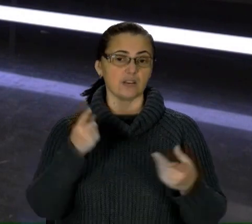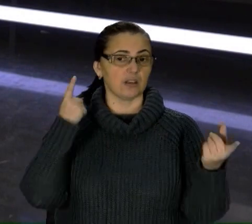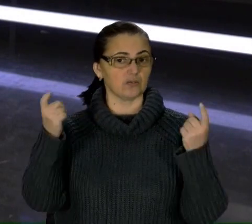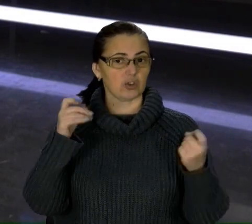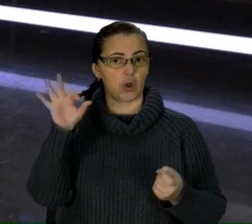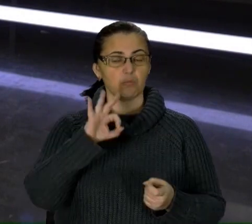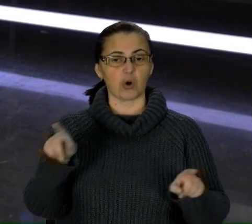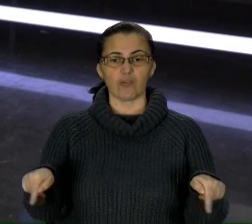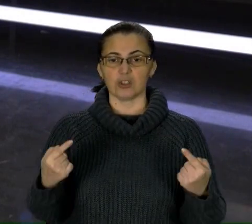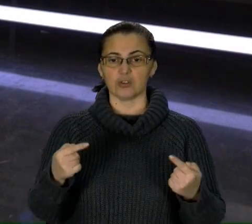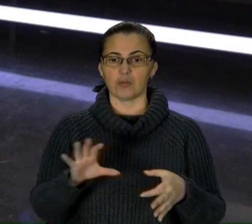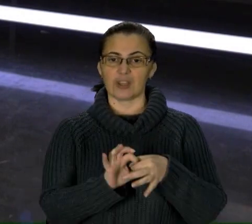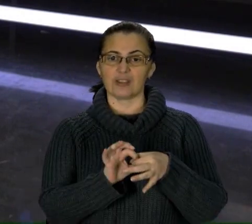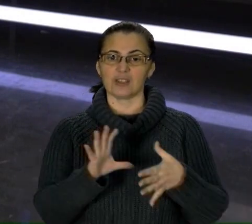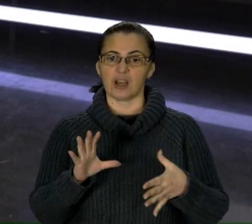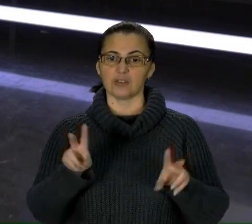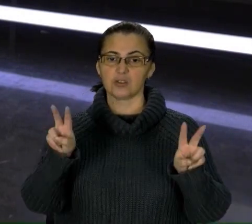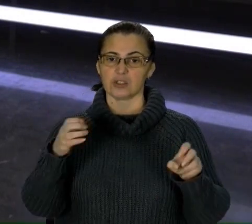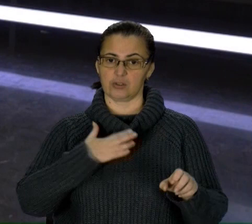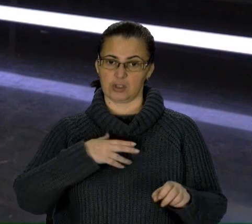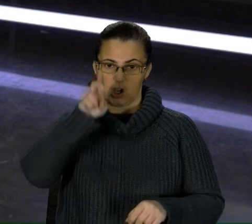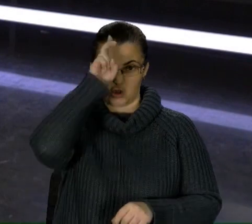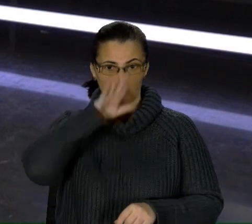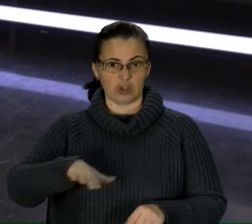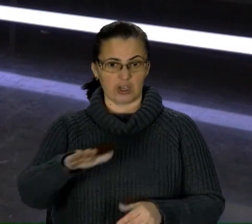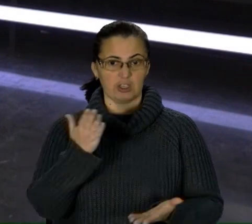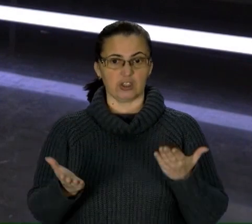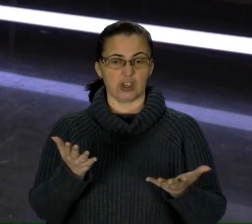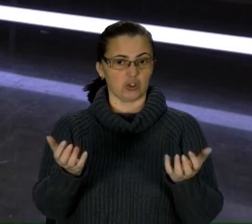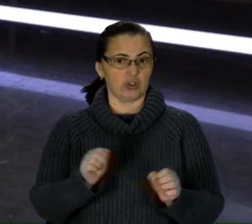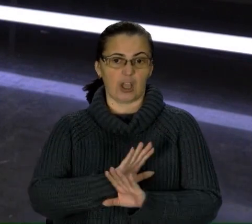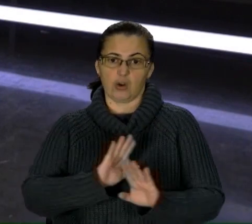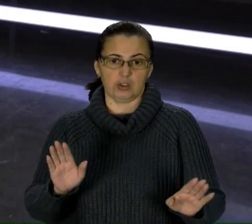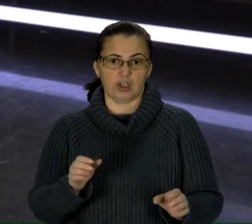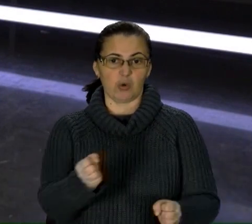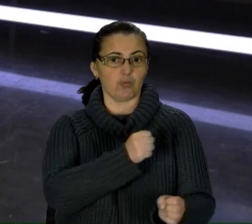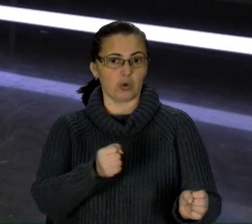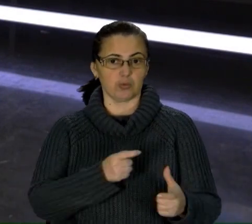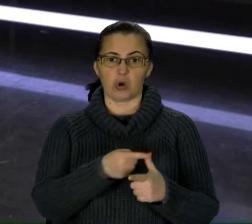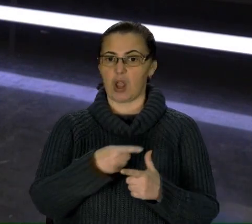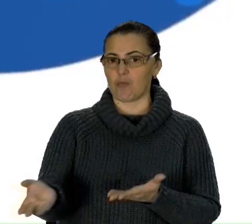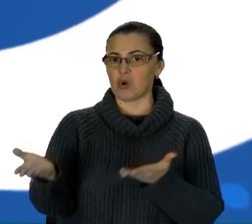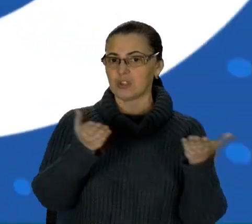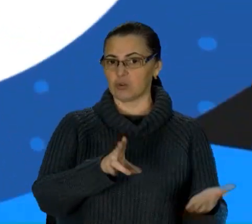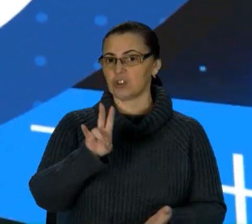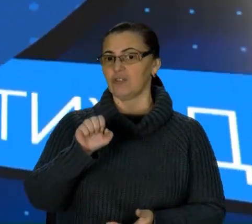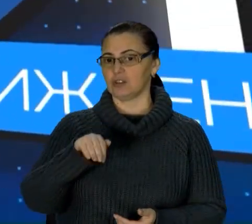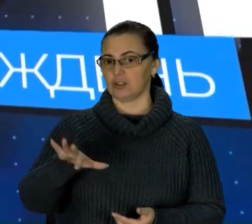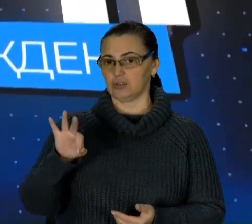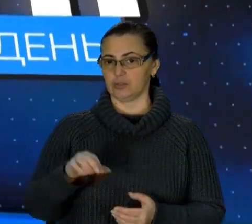відновлення ядерного статусу нашої країни, якщо не отримаємо зброю або ж запрошення у НАТО.